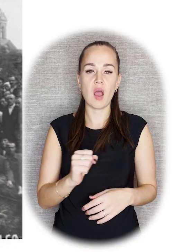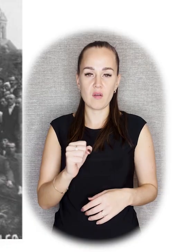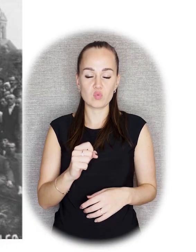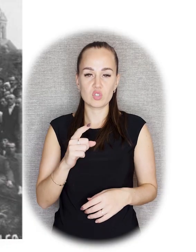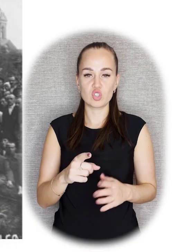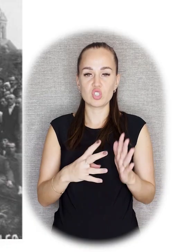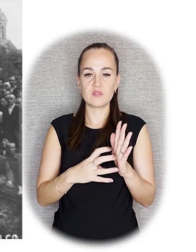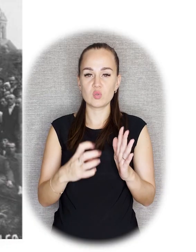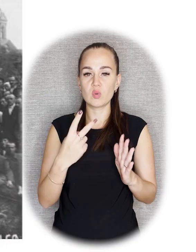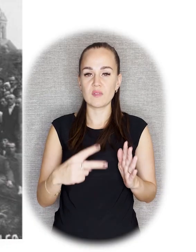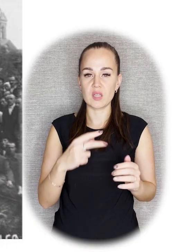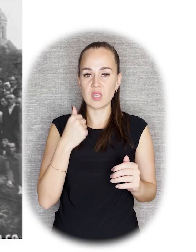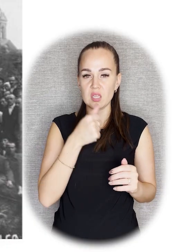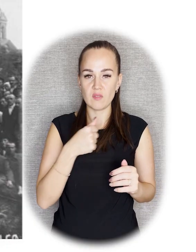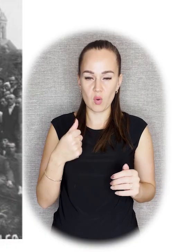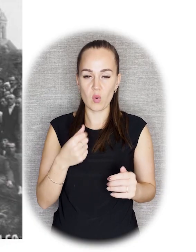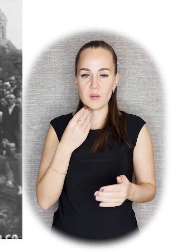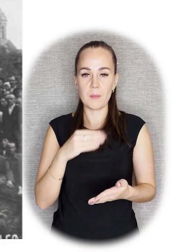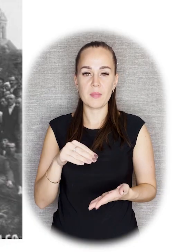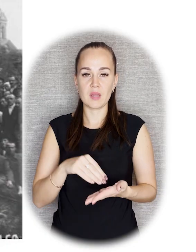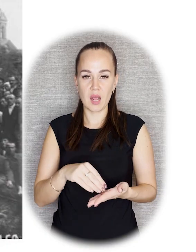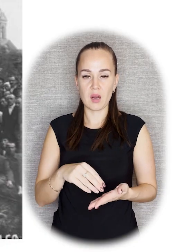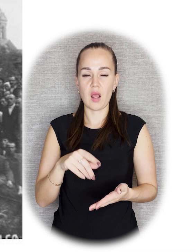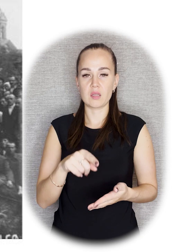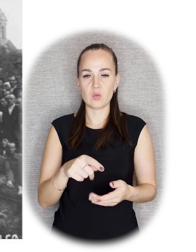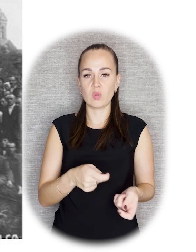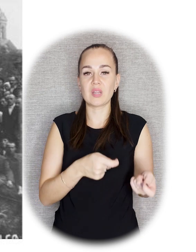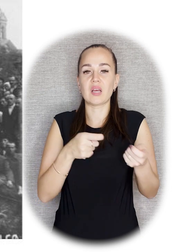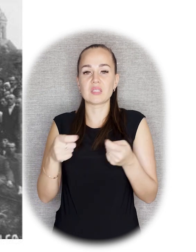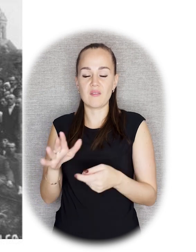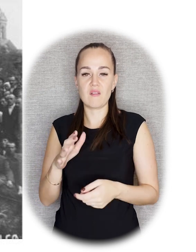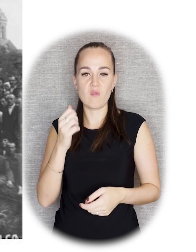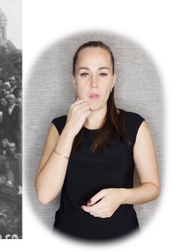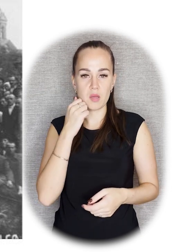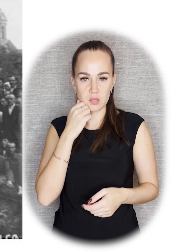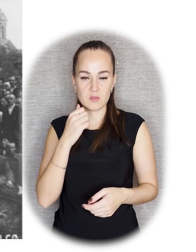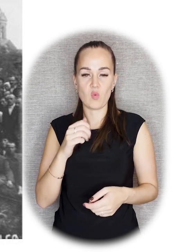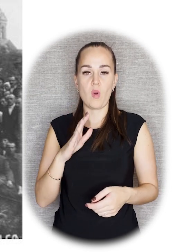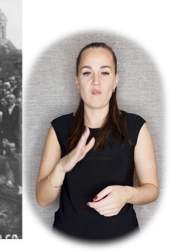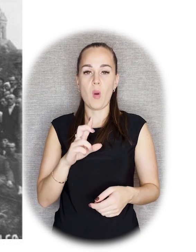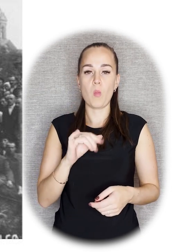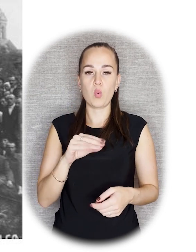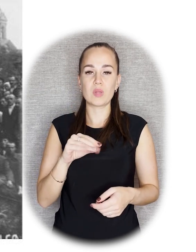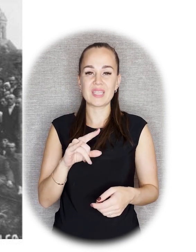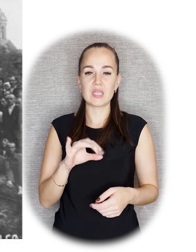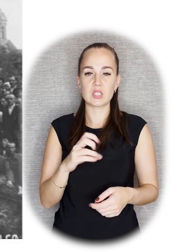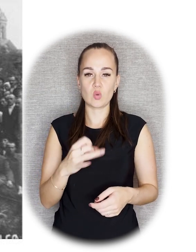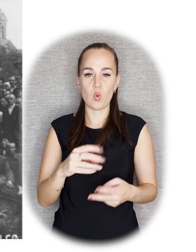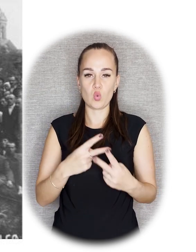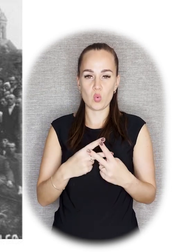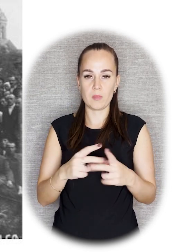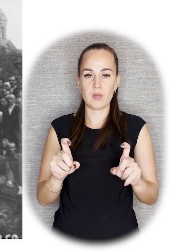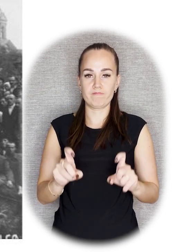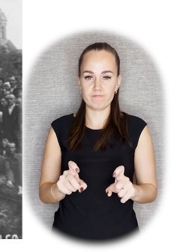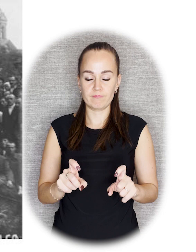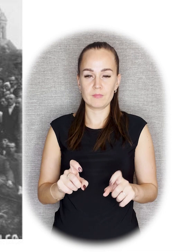Он был арестован 5 августа 1920 года в Петроградской чрезвычайной комиссии и доставлен в Москву. Находился под стражей в Бутырской тюрьме